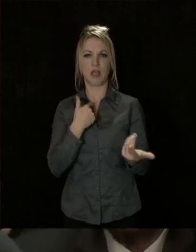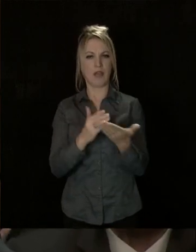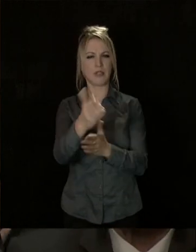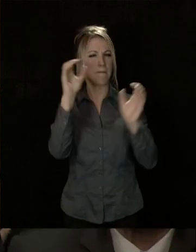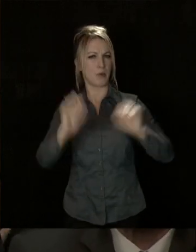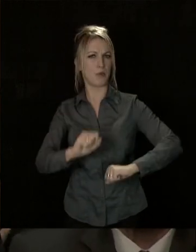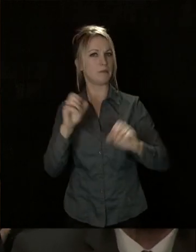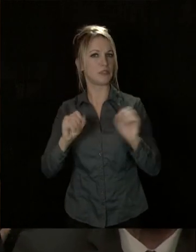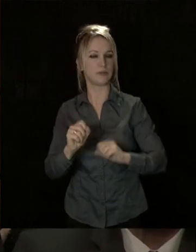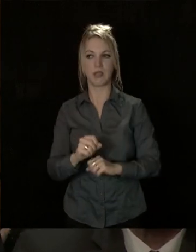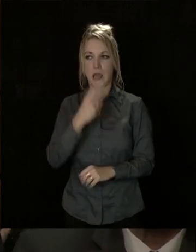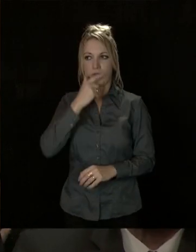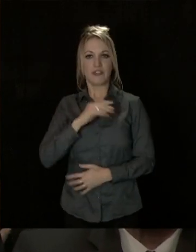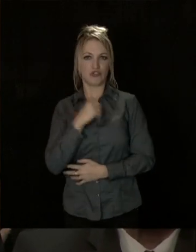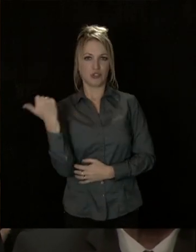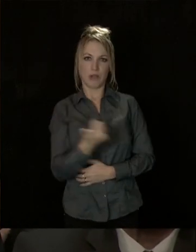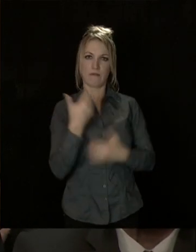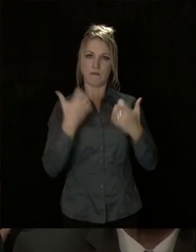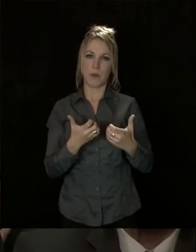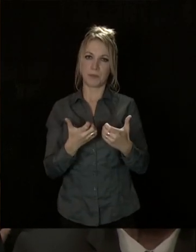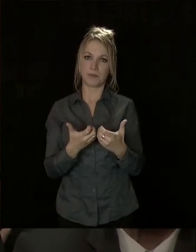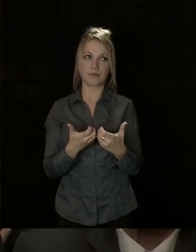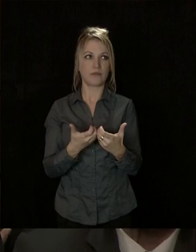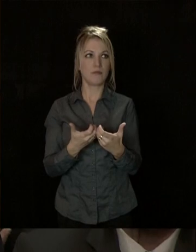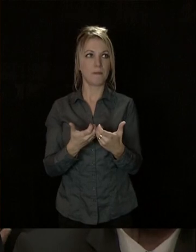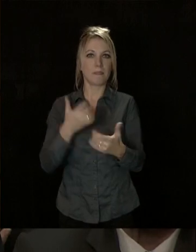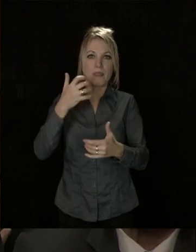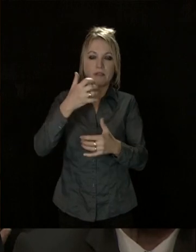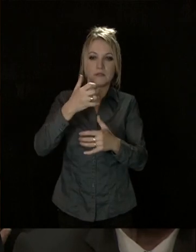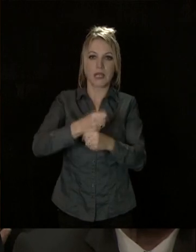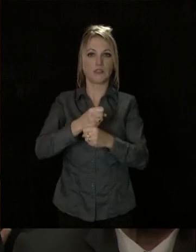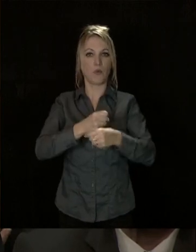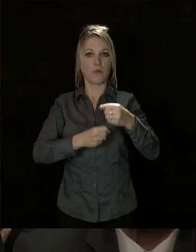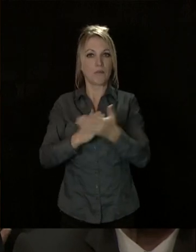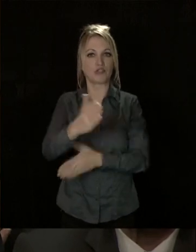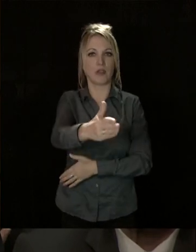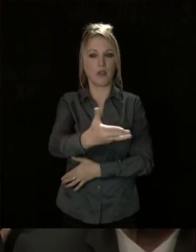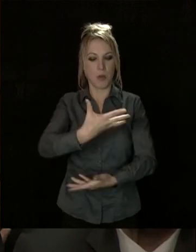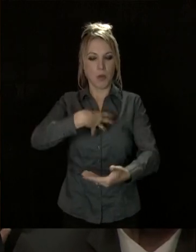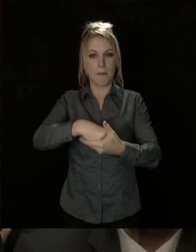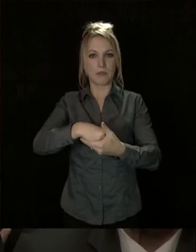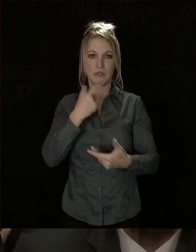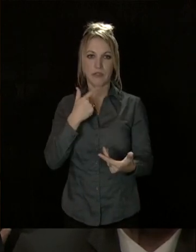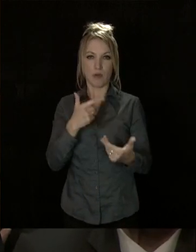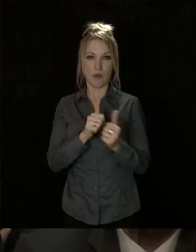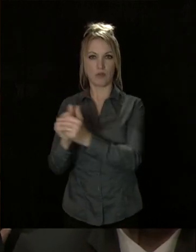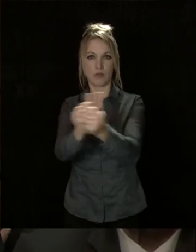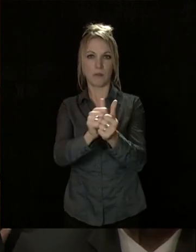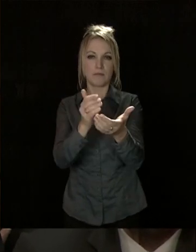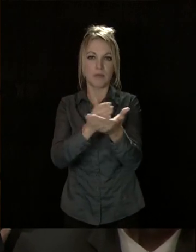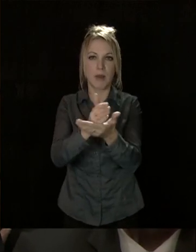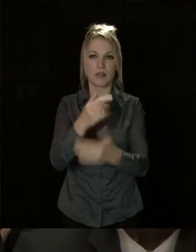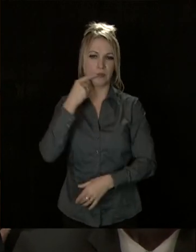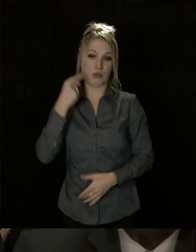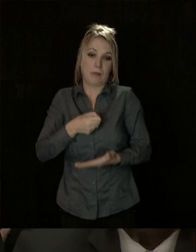Je suis sûr que chacun aura à cœur de prendre sa part dans la construction de cet avenir et qu'ainsi nous préparerons ensemble, au moins à